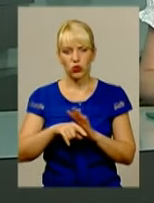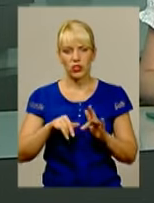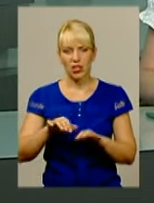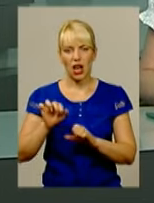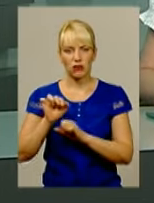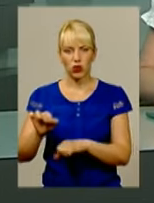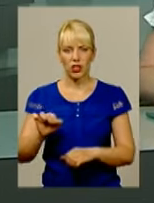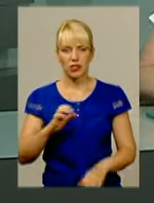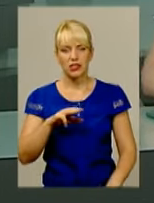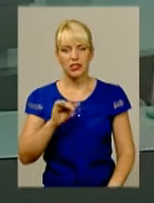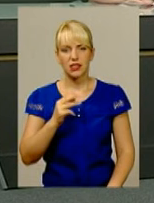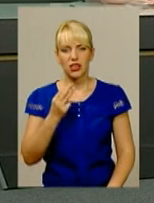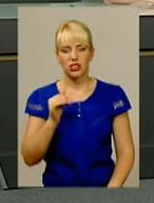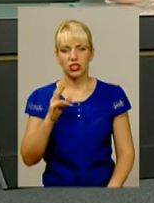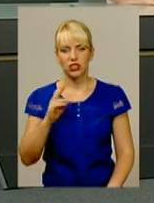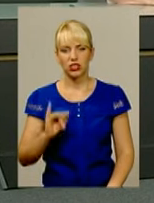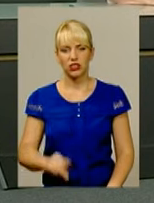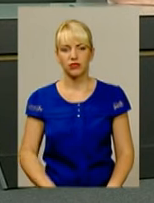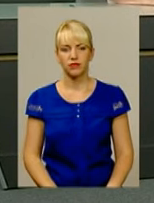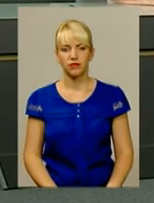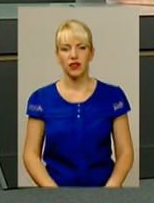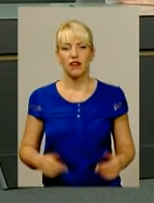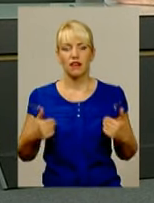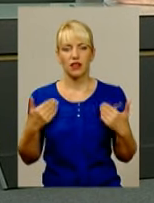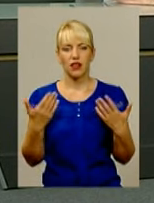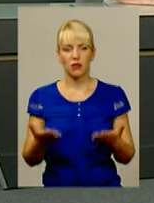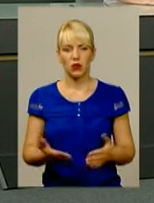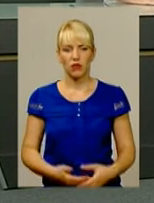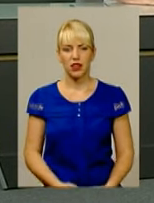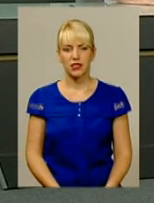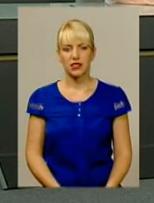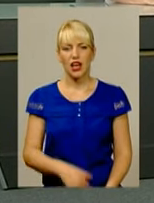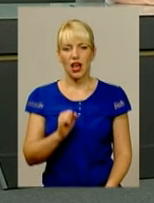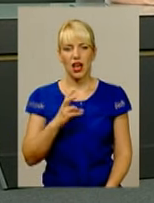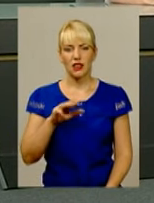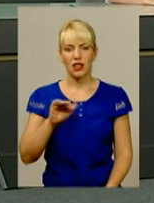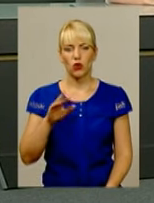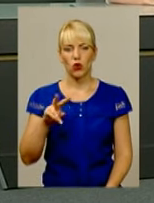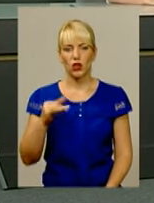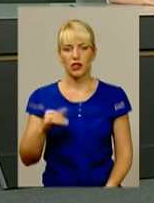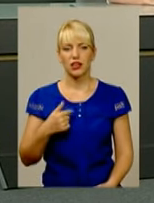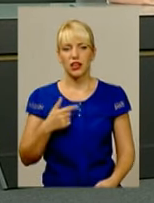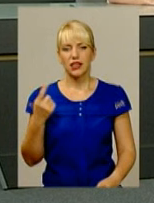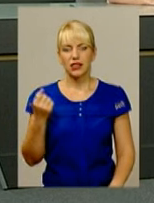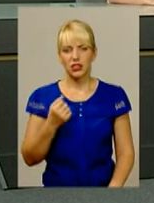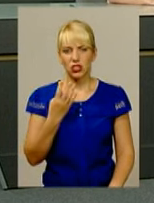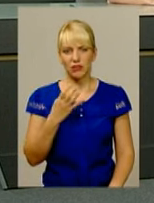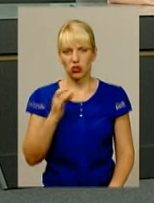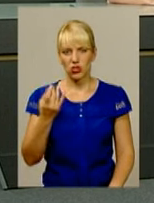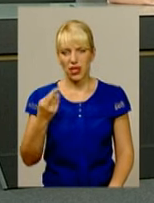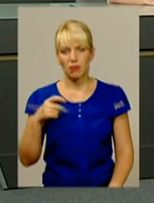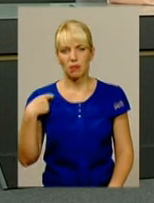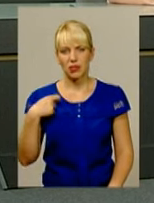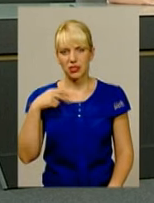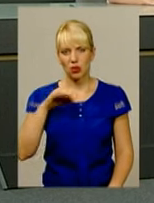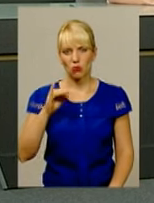Анатолій Стасишин. Я вітаю вас. Добрий день. Пане Анатолію, скажі, будь ласка, на тижні 4 серпня президент України Петро